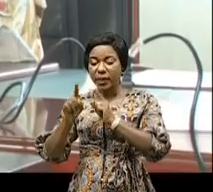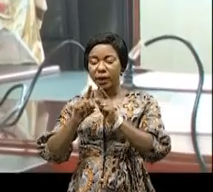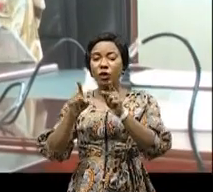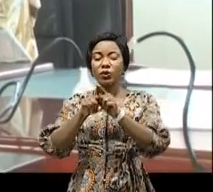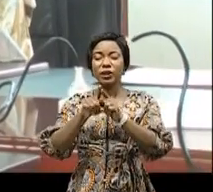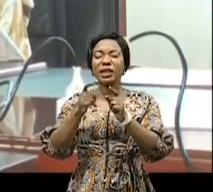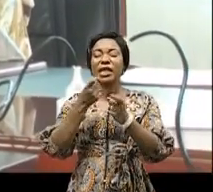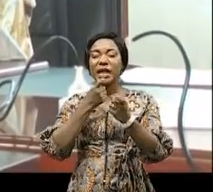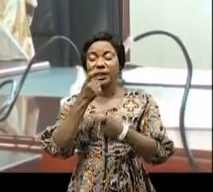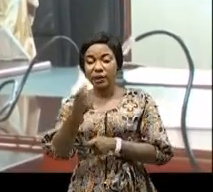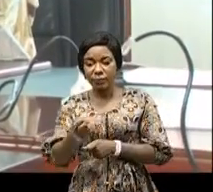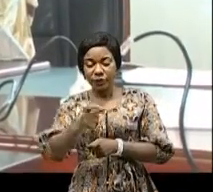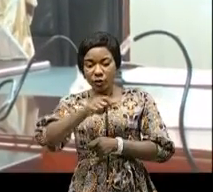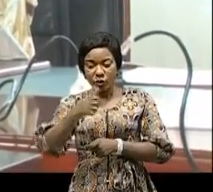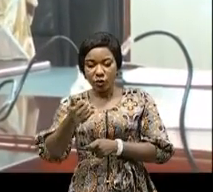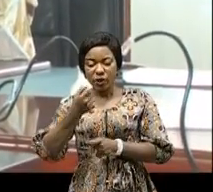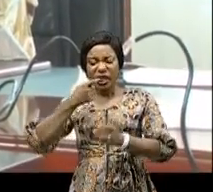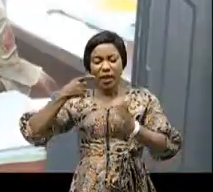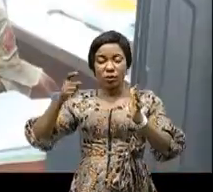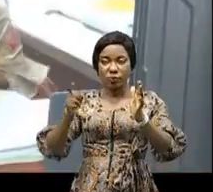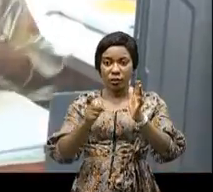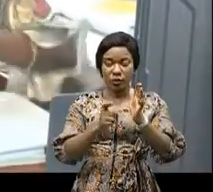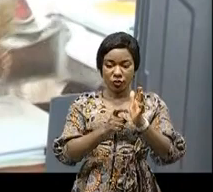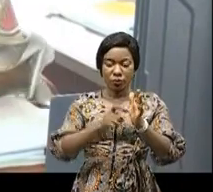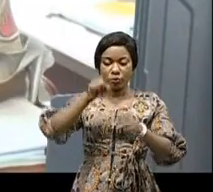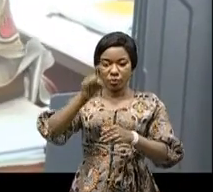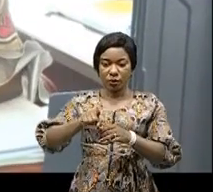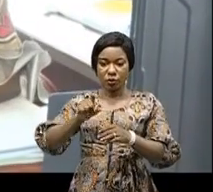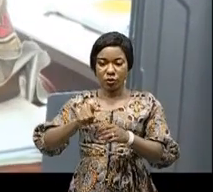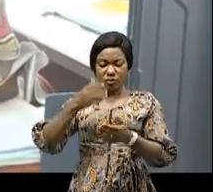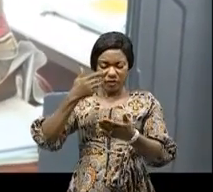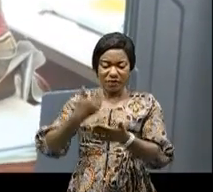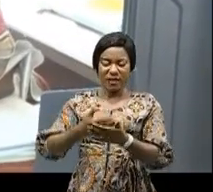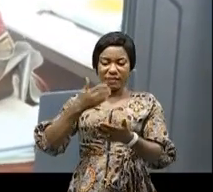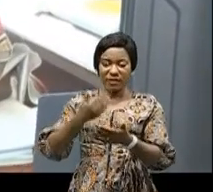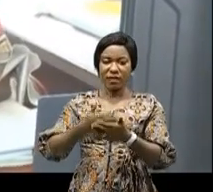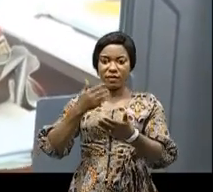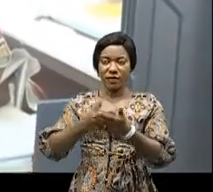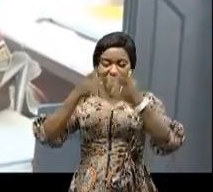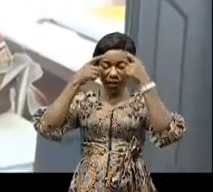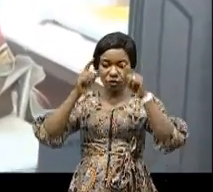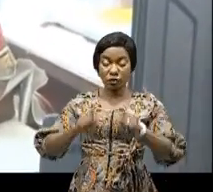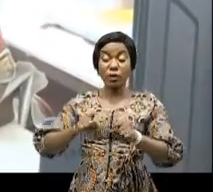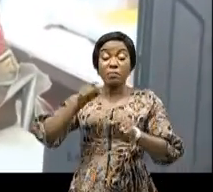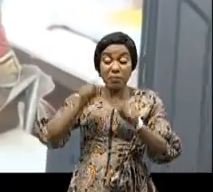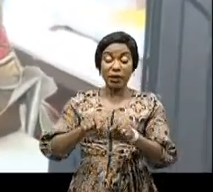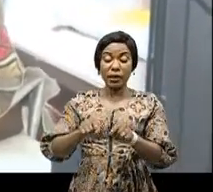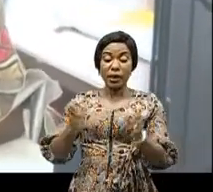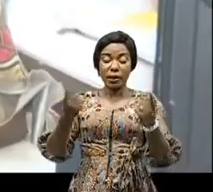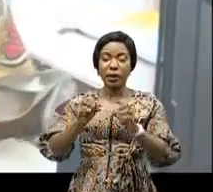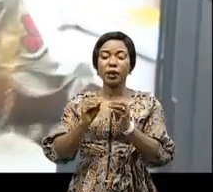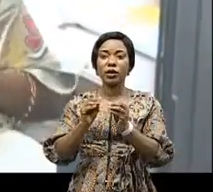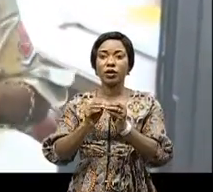indiqué que certaines recommandations ont nécessité des mesures urgentes et ou des décisions immédiates. Il s'agit